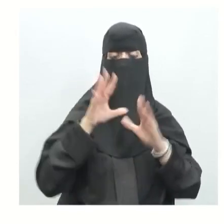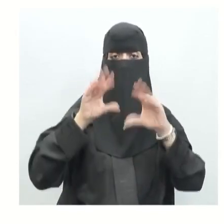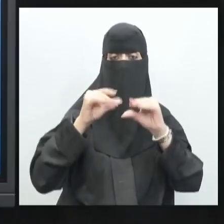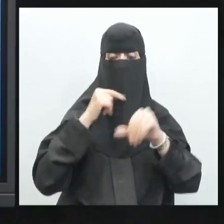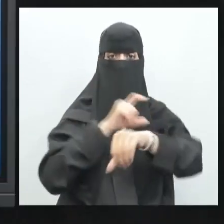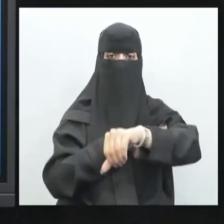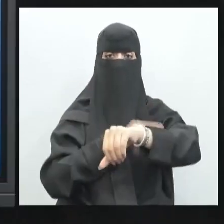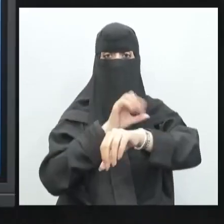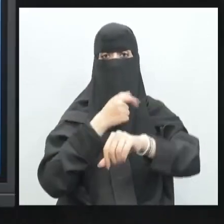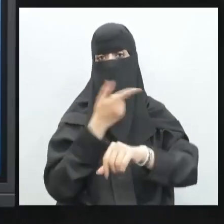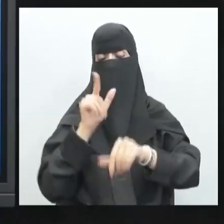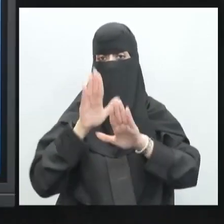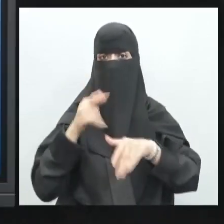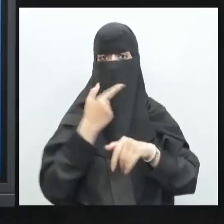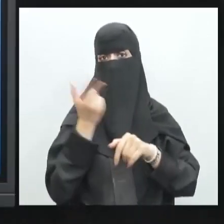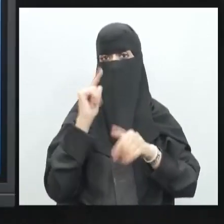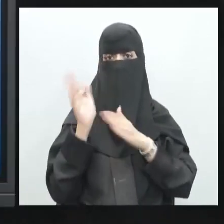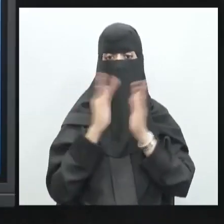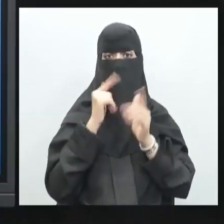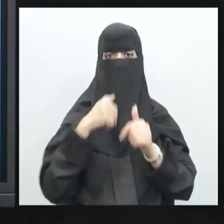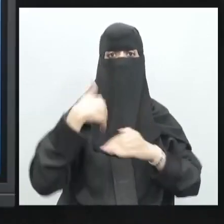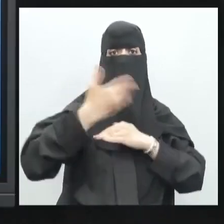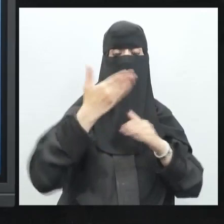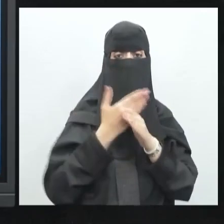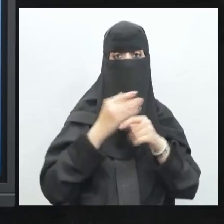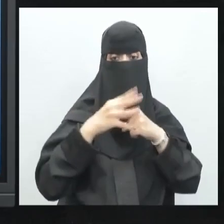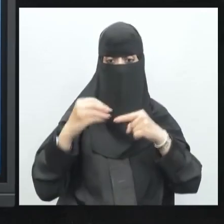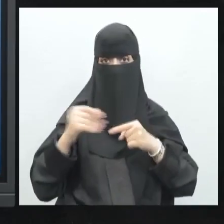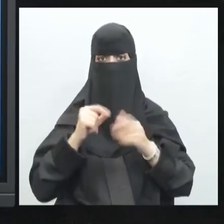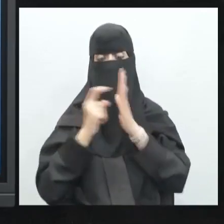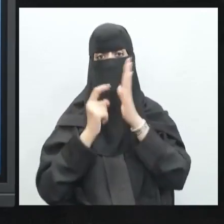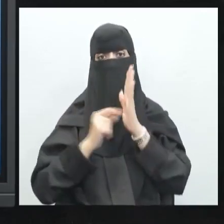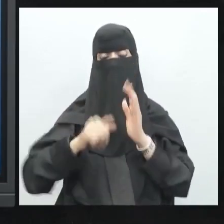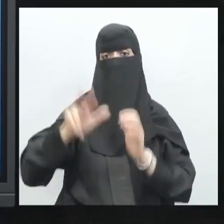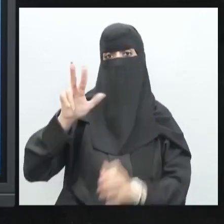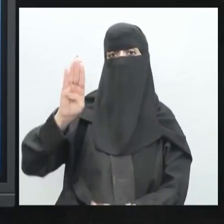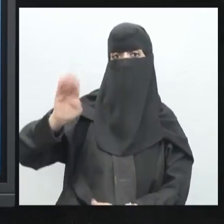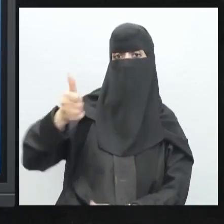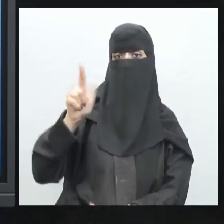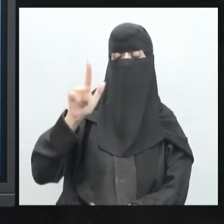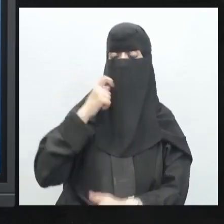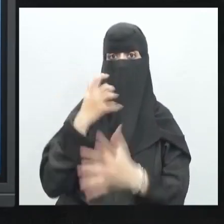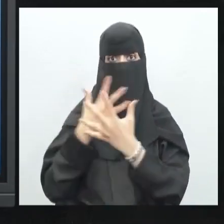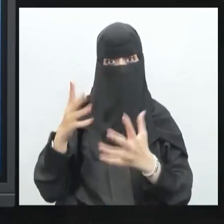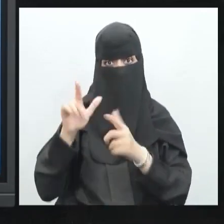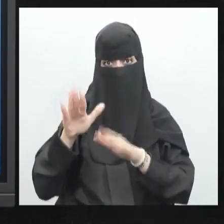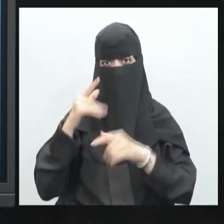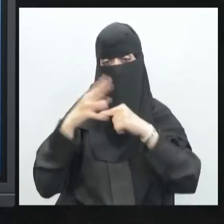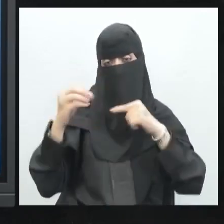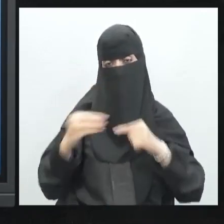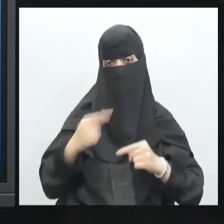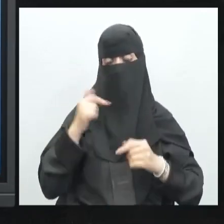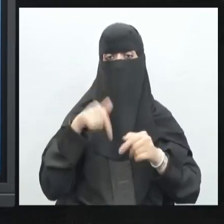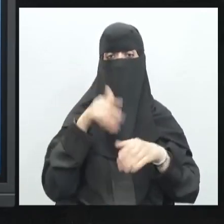سويا بأن هشاشة العظام تكون ناتجة عن نقص في عنصر الكاليسيوم العظام مليئ بالكاليسيوم بالفسفور هذه